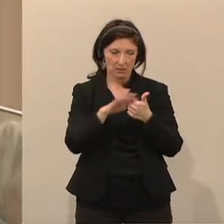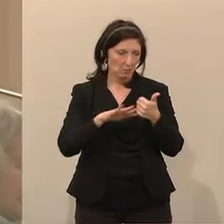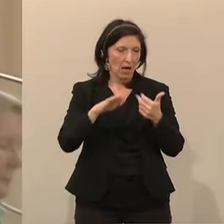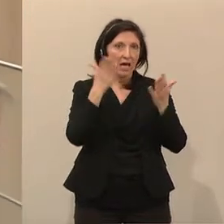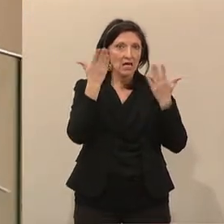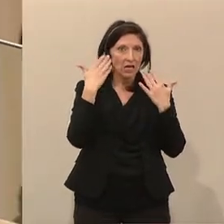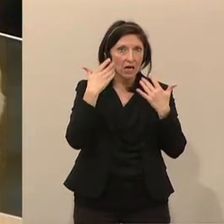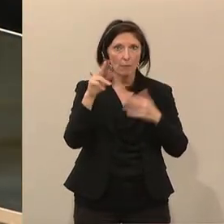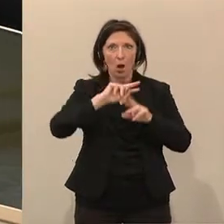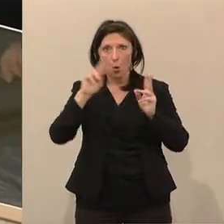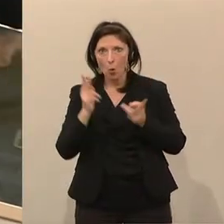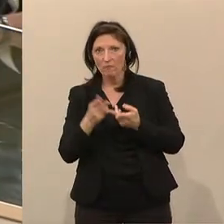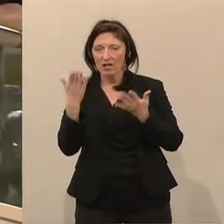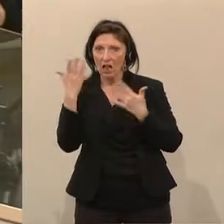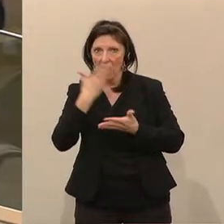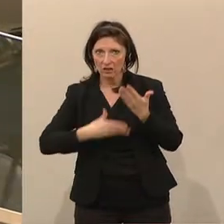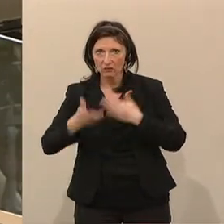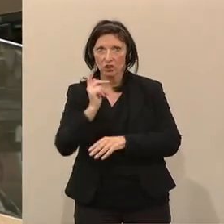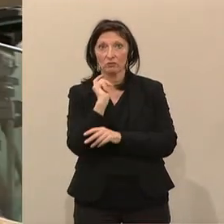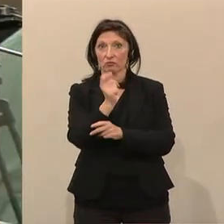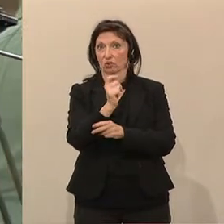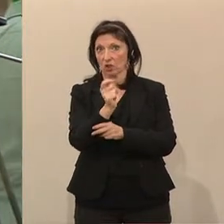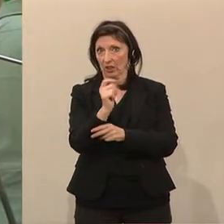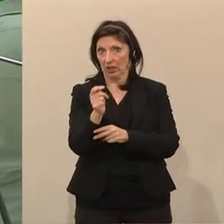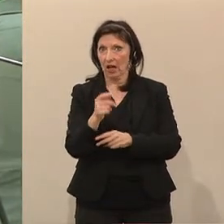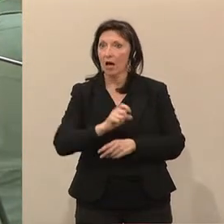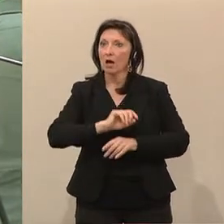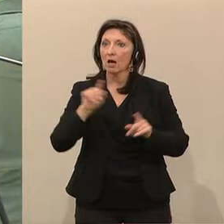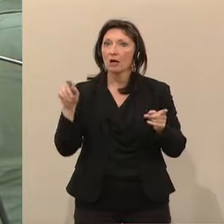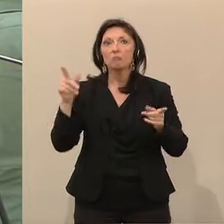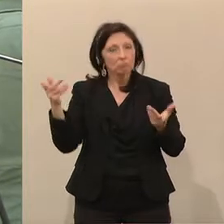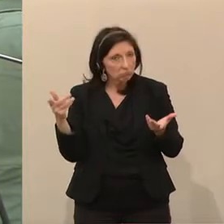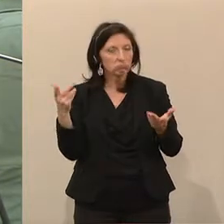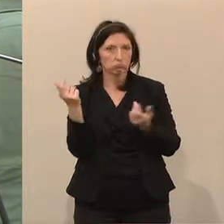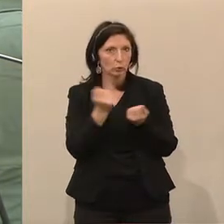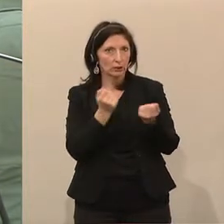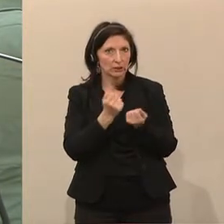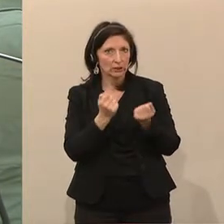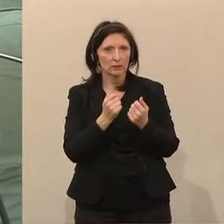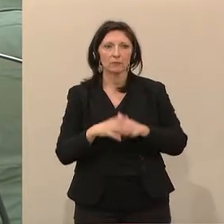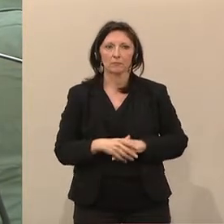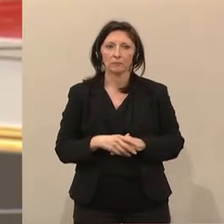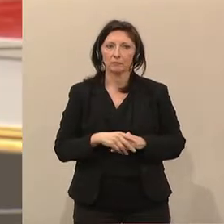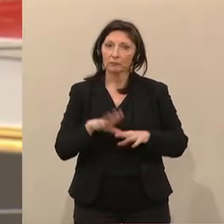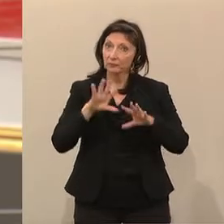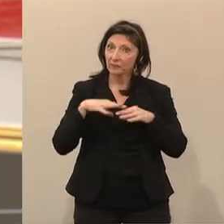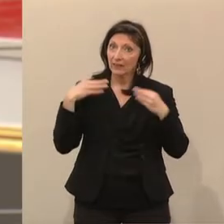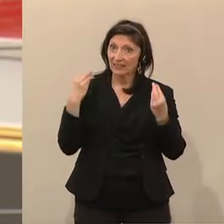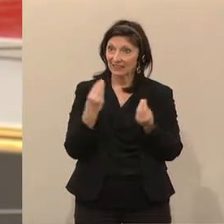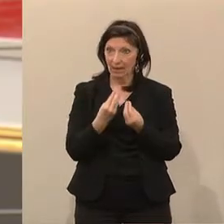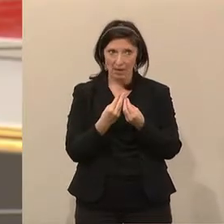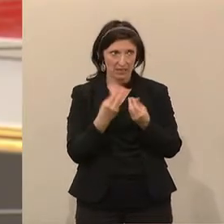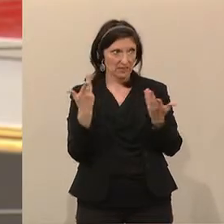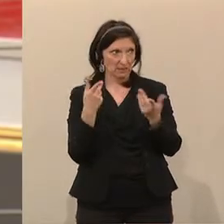- und Energiepolitik, Landwirtschaft und Fischerei, sowie natürlich auch der Koalitionspolitik. Das gemeinsame Ziel über all diese